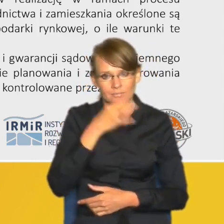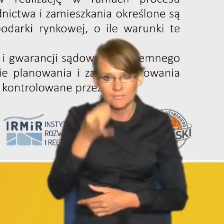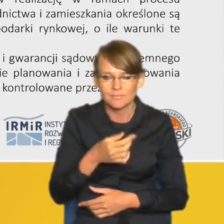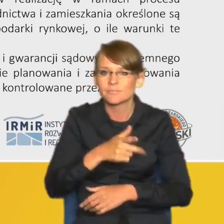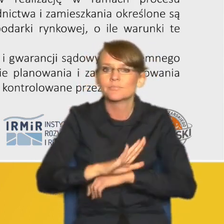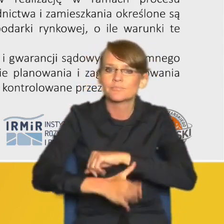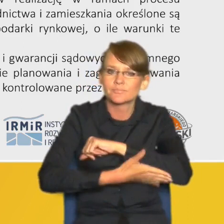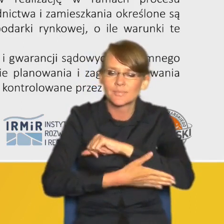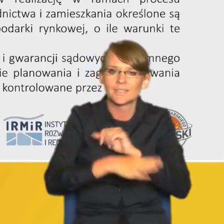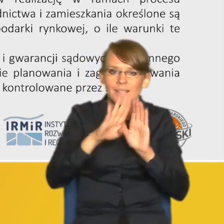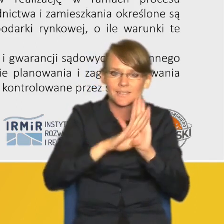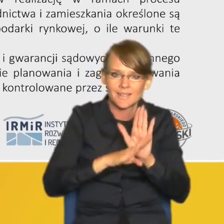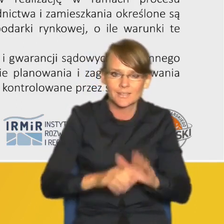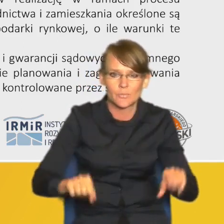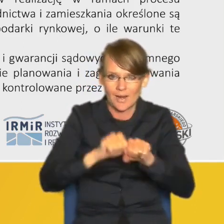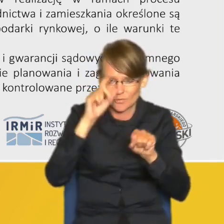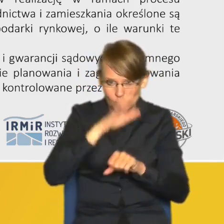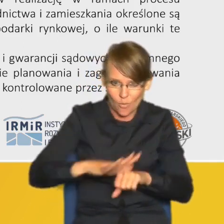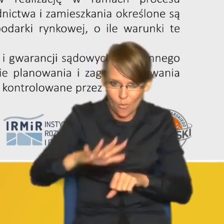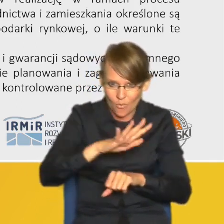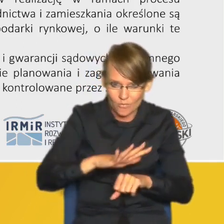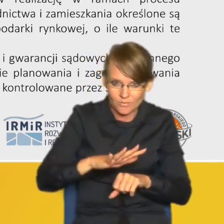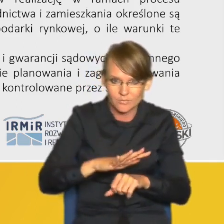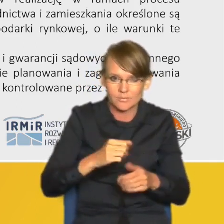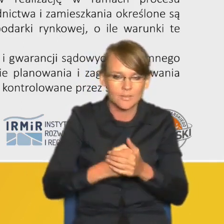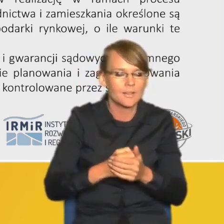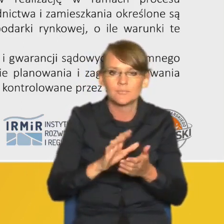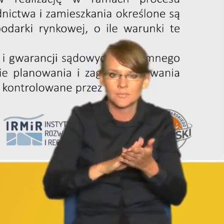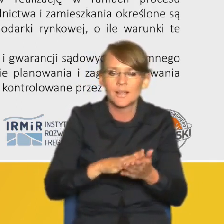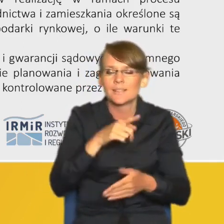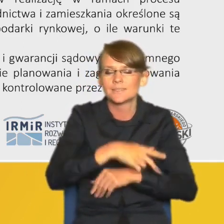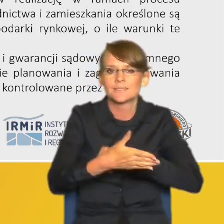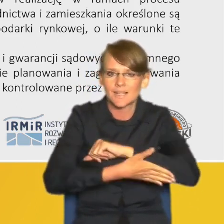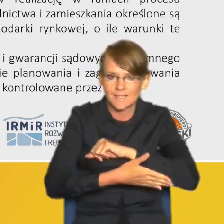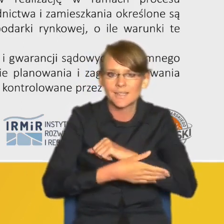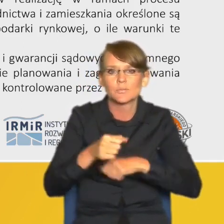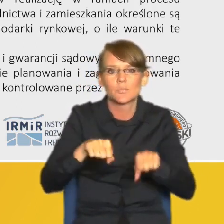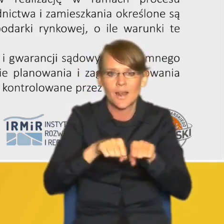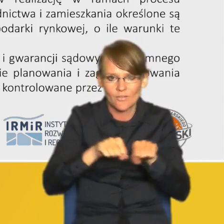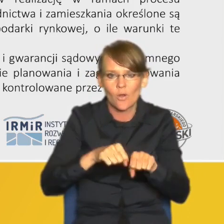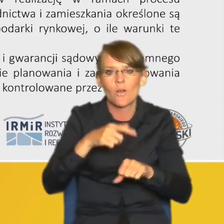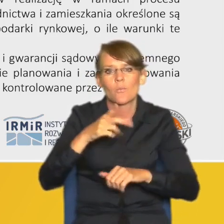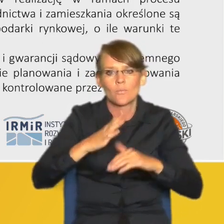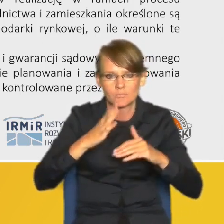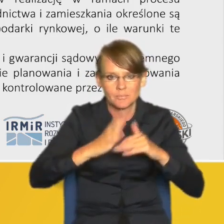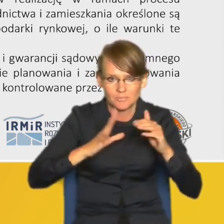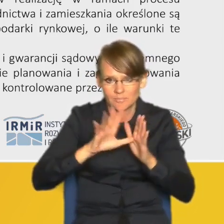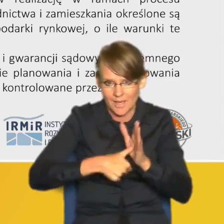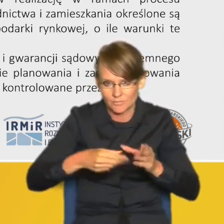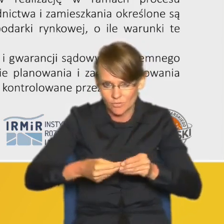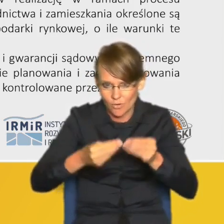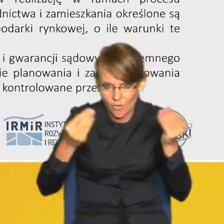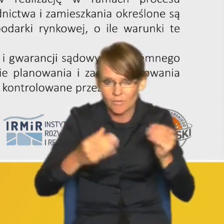sprawiedliwości społecznej wywodzonej zasadą sprawiedliwości urbanistycznej wywodzonej z konstytucyjnej zasady sprawiedliwości